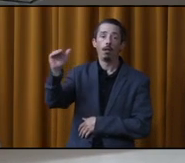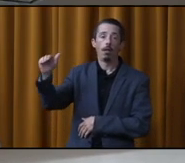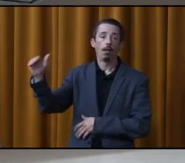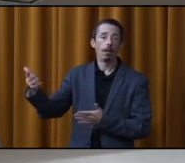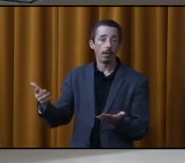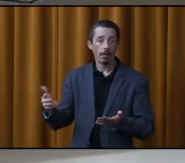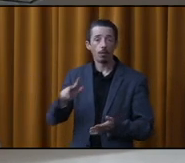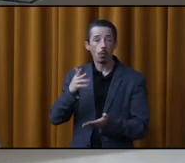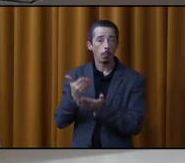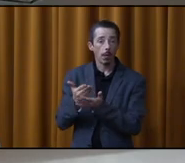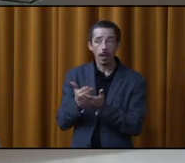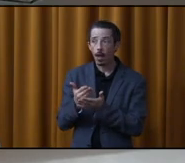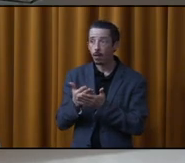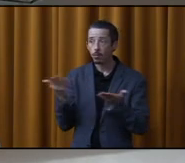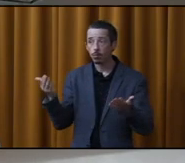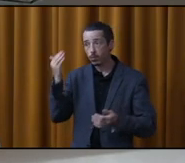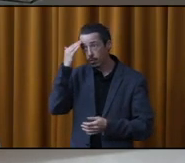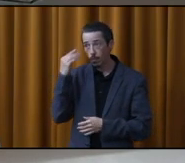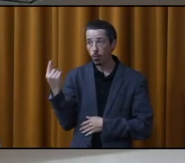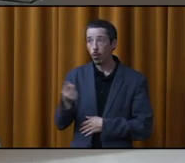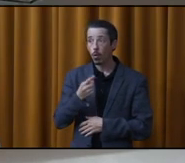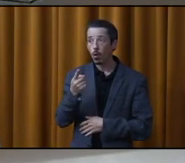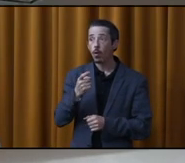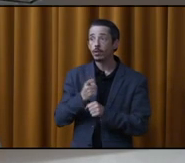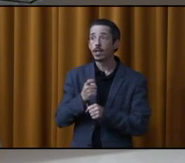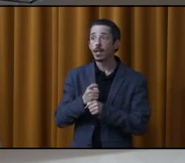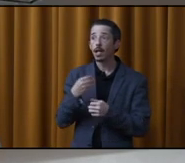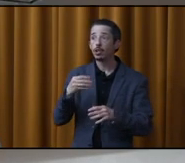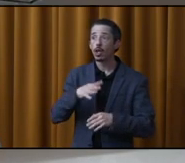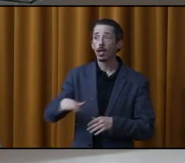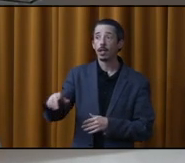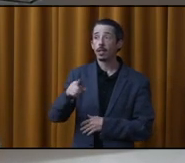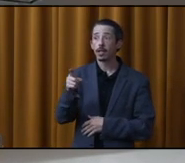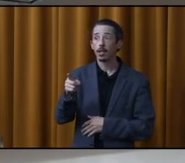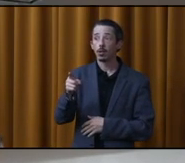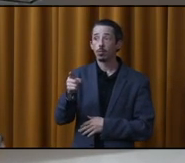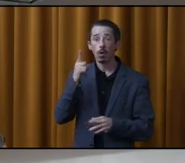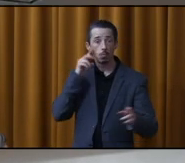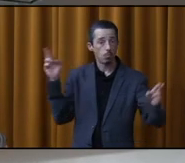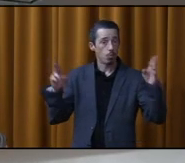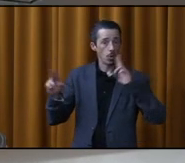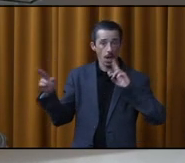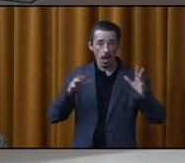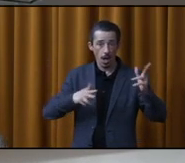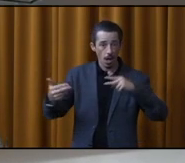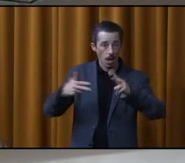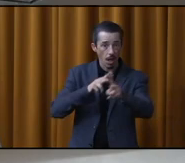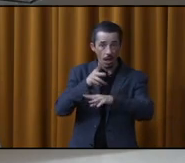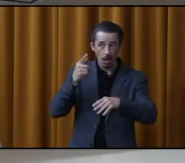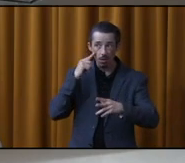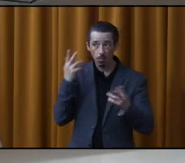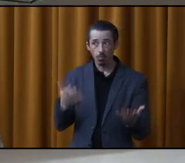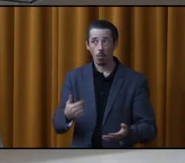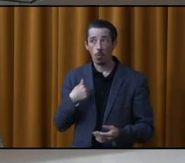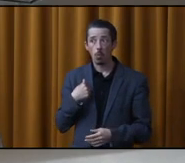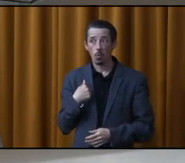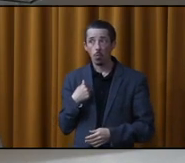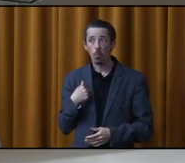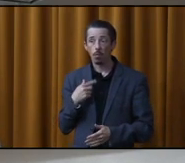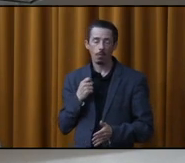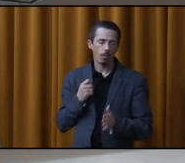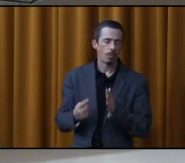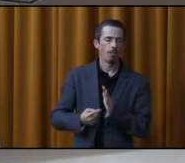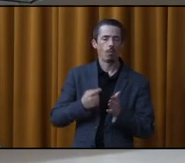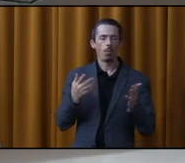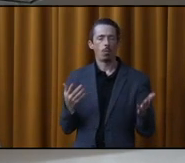Puis à trois heures du matin, je ne sais pas si vous le savez, mon centre d'achat, là, c'est extrêmement bruyant. Moi, j'aimerais ça qu'une fois pour